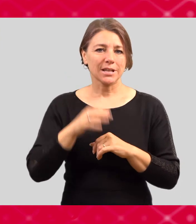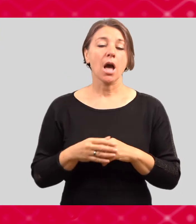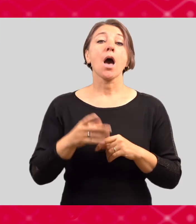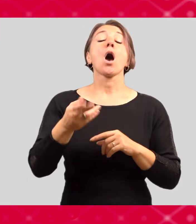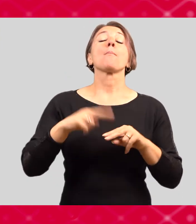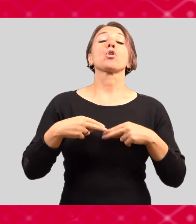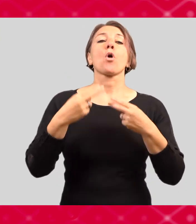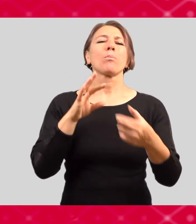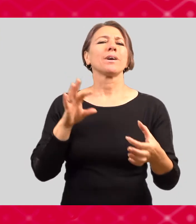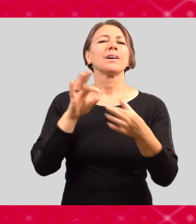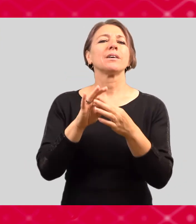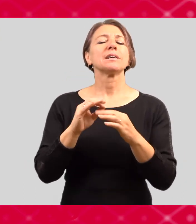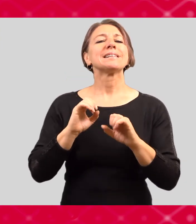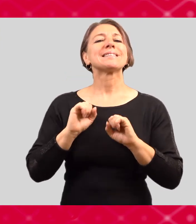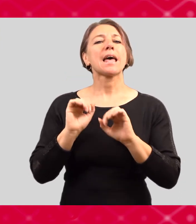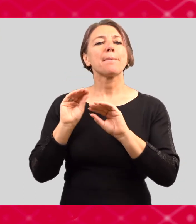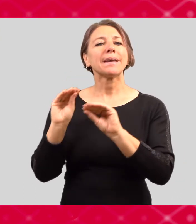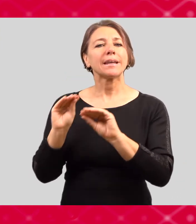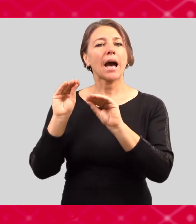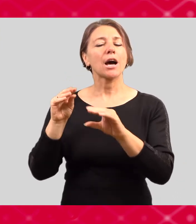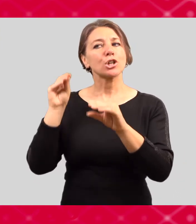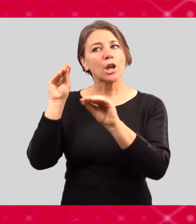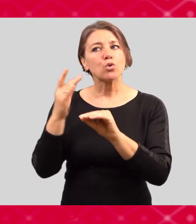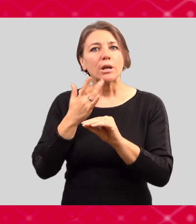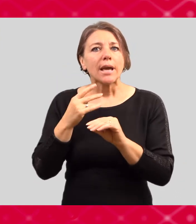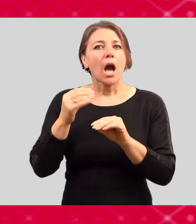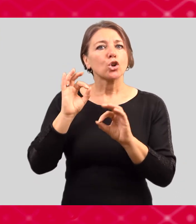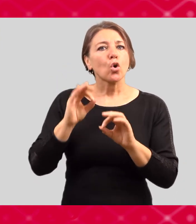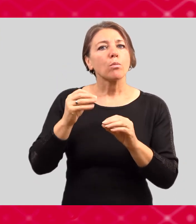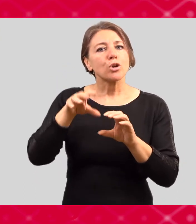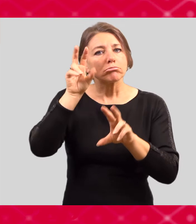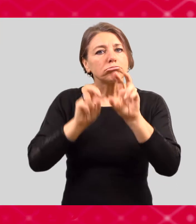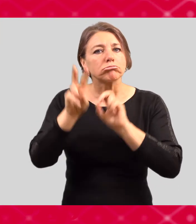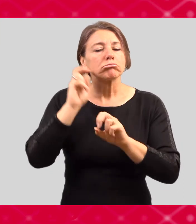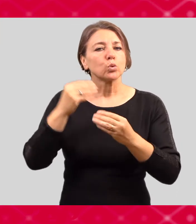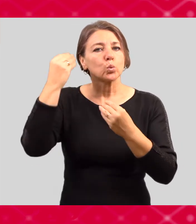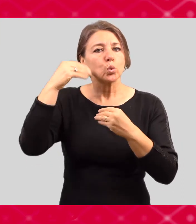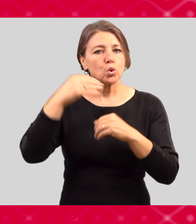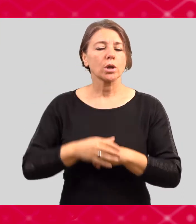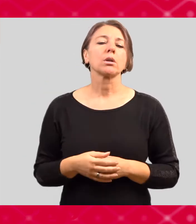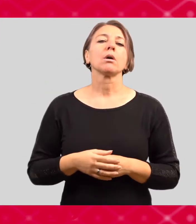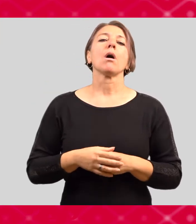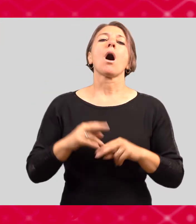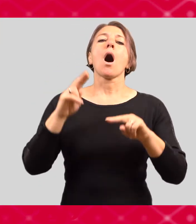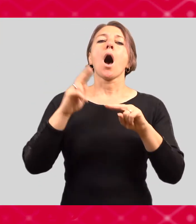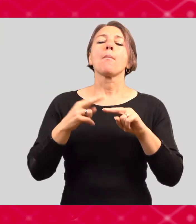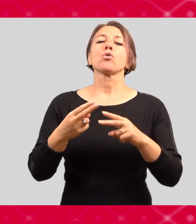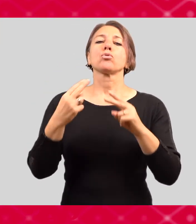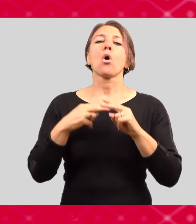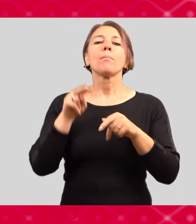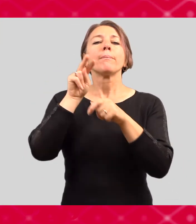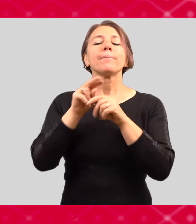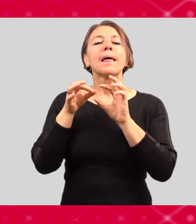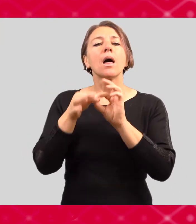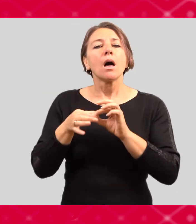které by měly usnadnit učení a z mentoringového programu, který může trvat po celý